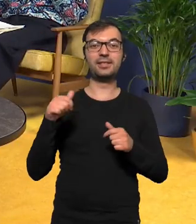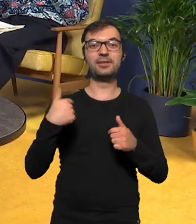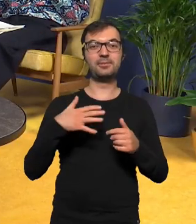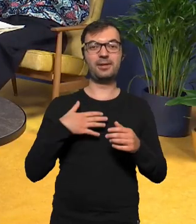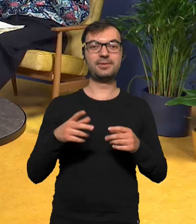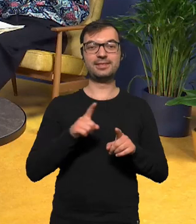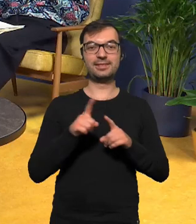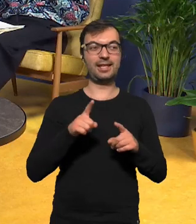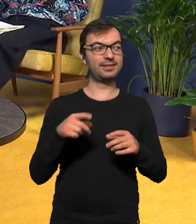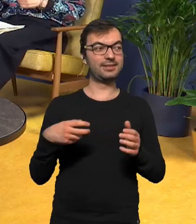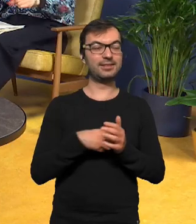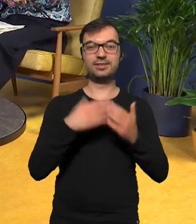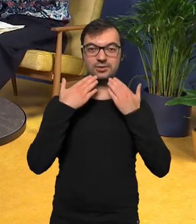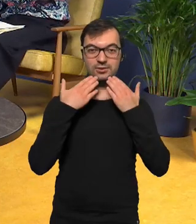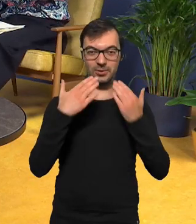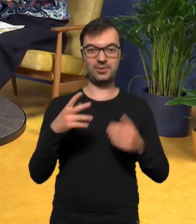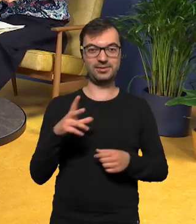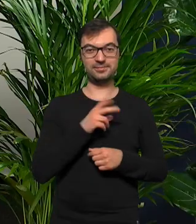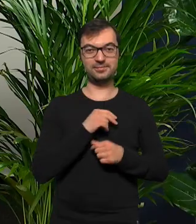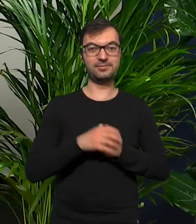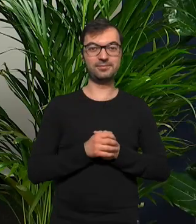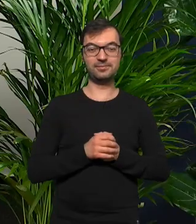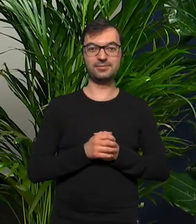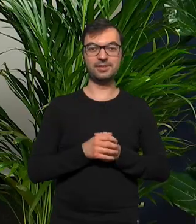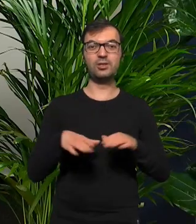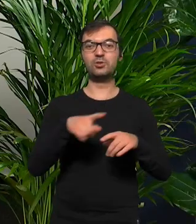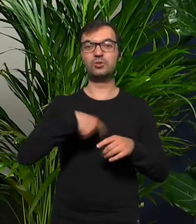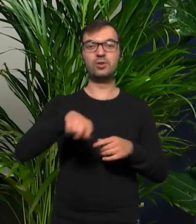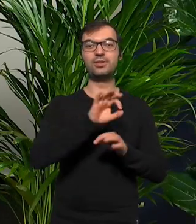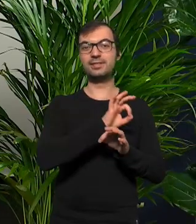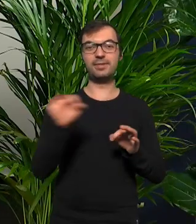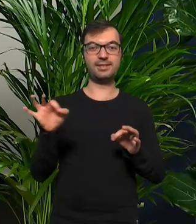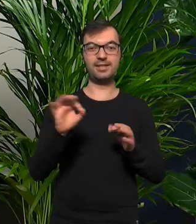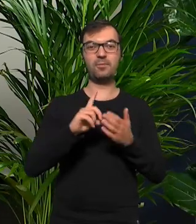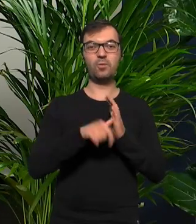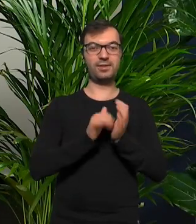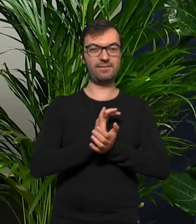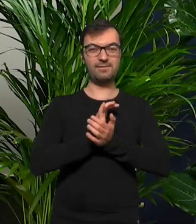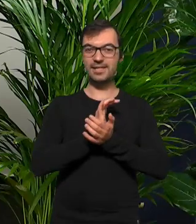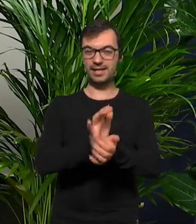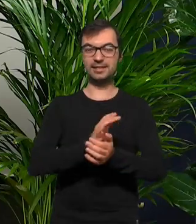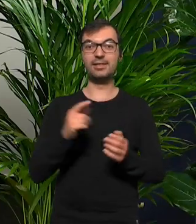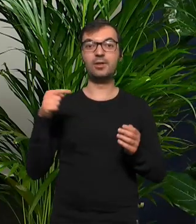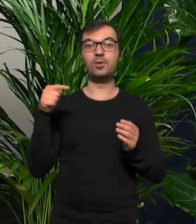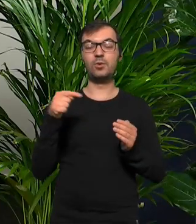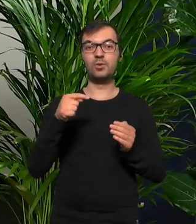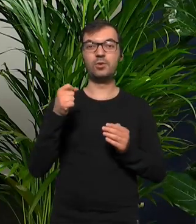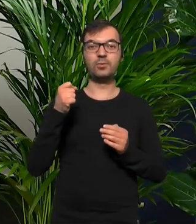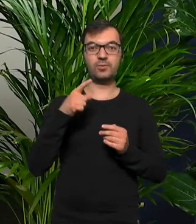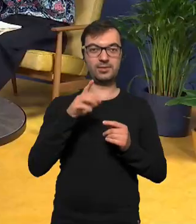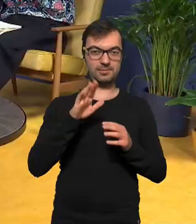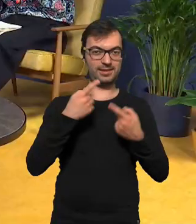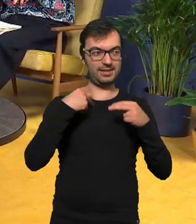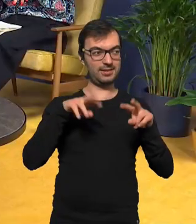mam tutaj przypięty znaczek z napisem dziękuję Na stoliku stoi taka specjalna edycja twojej najnowszej płyty i ona właśnie w sobie taką